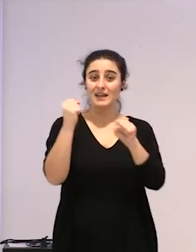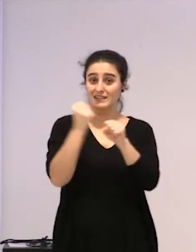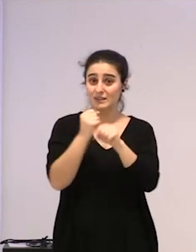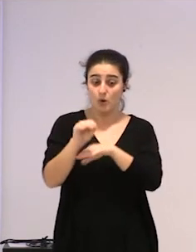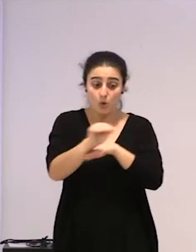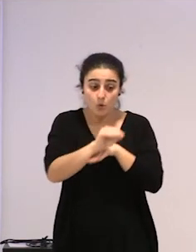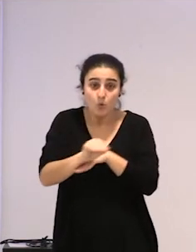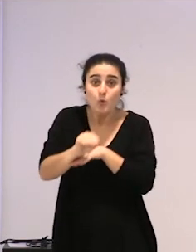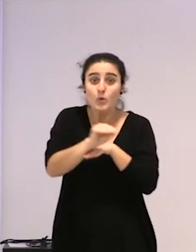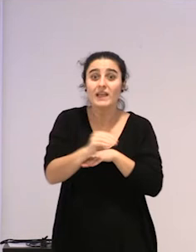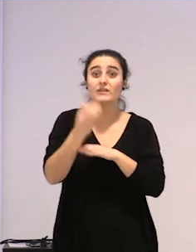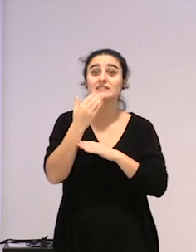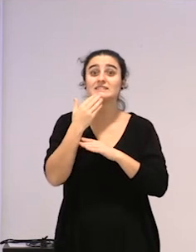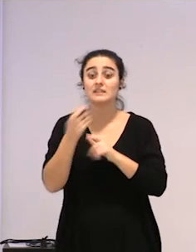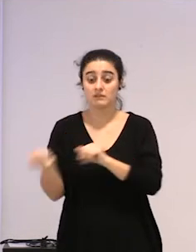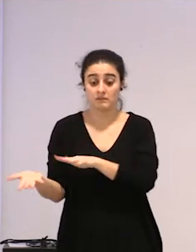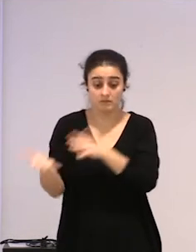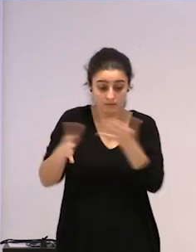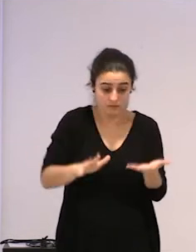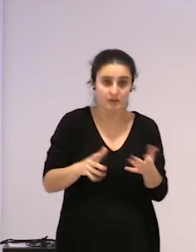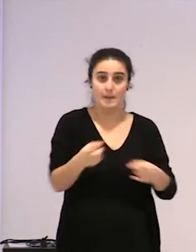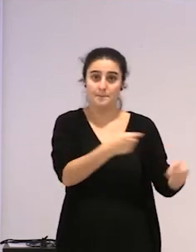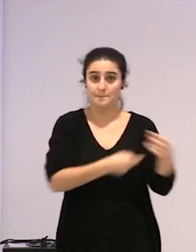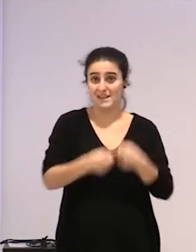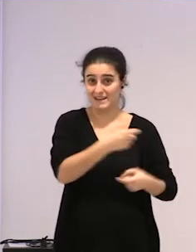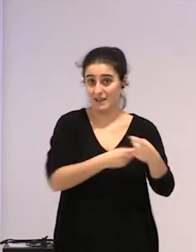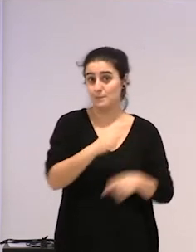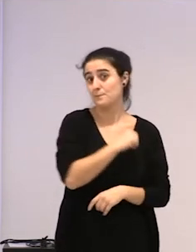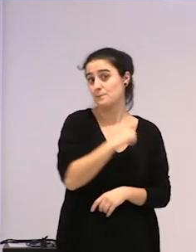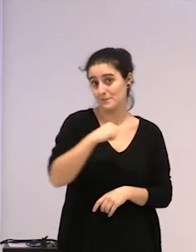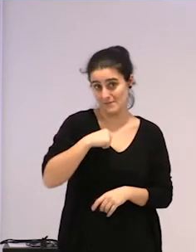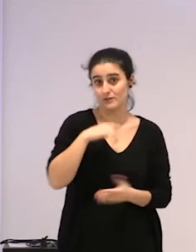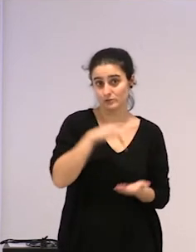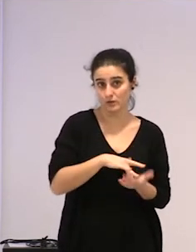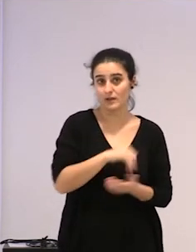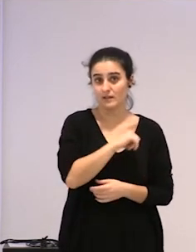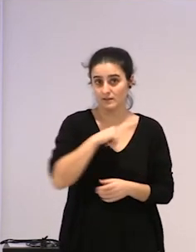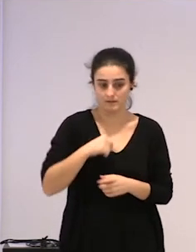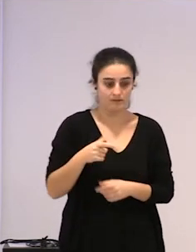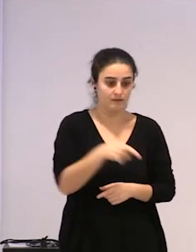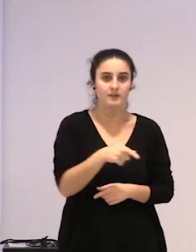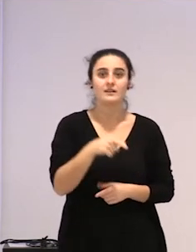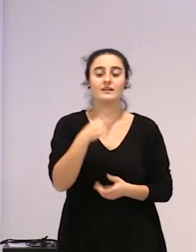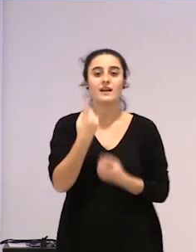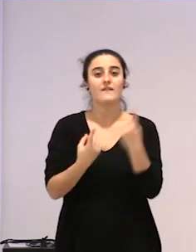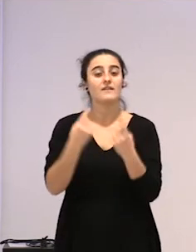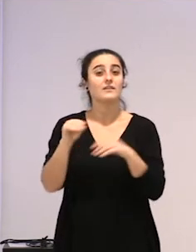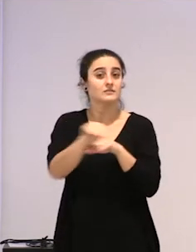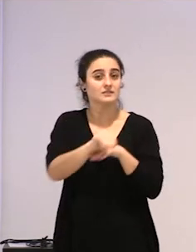merkaturatzen direnean, merkatu privatuaren bitartez, eta, askotan ere, saintza